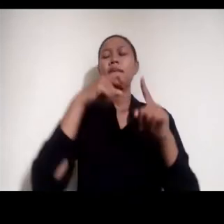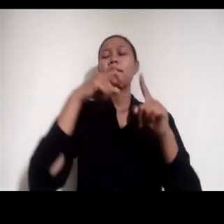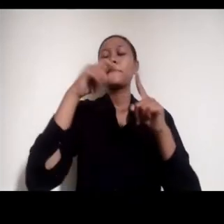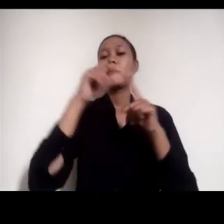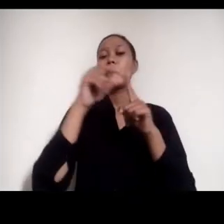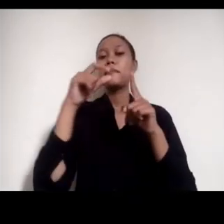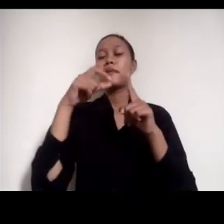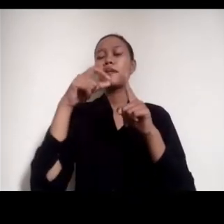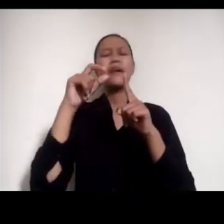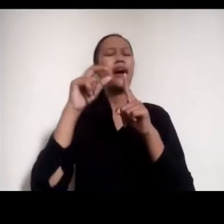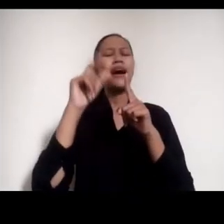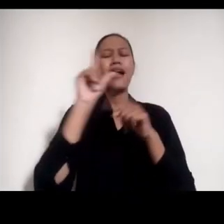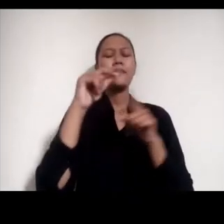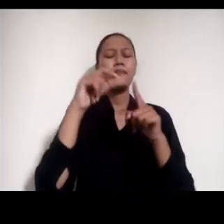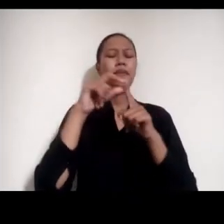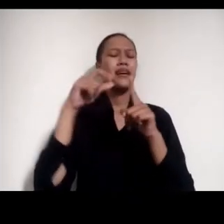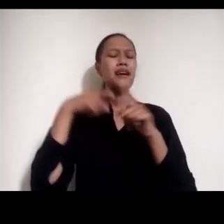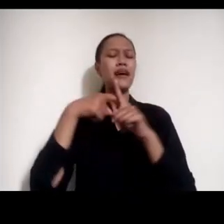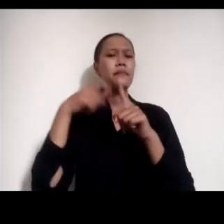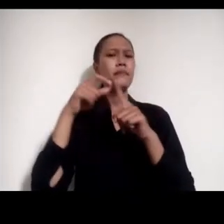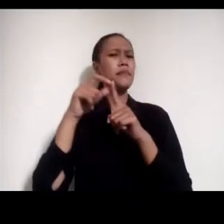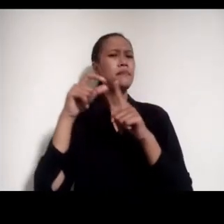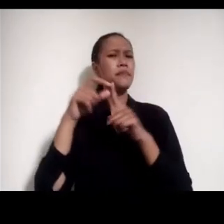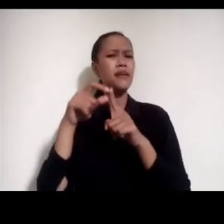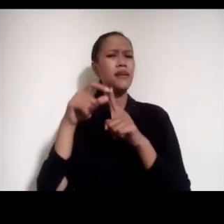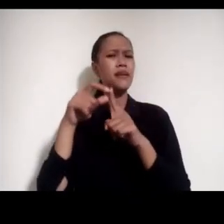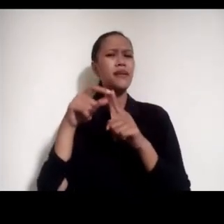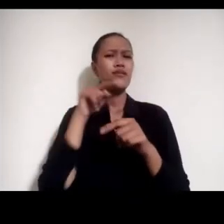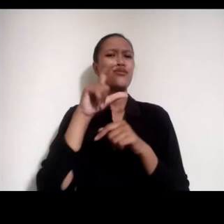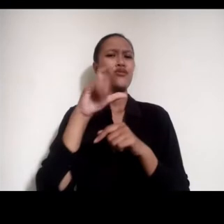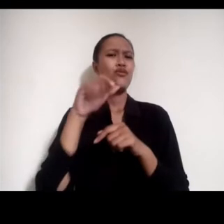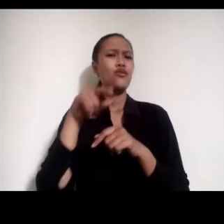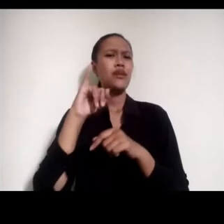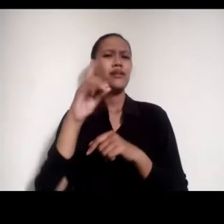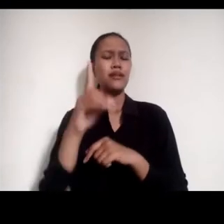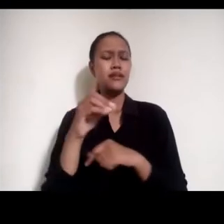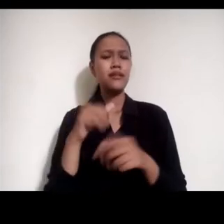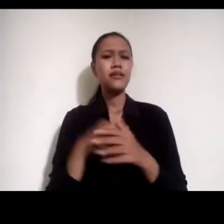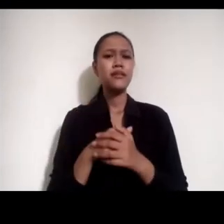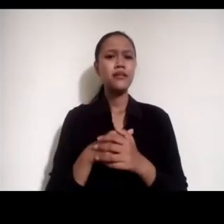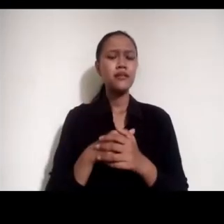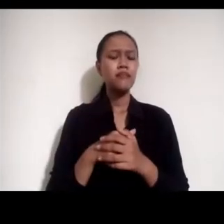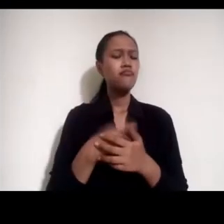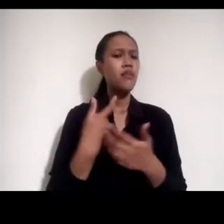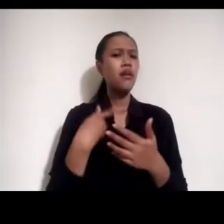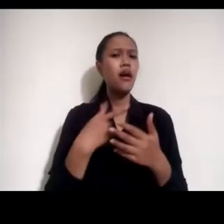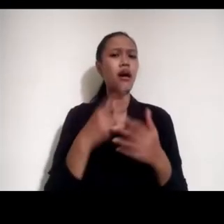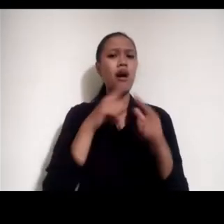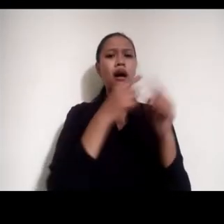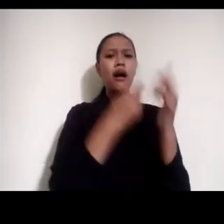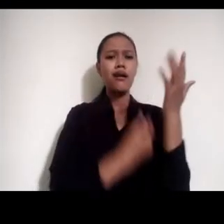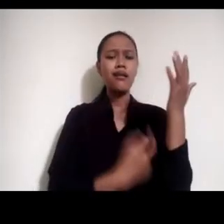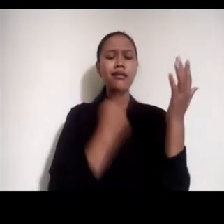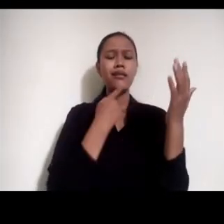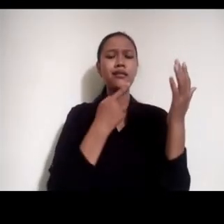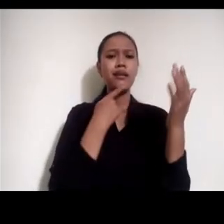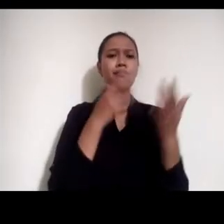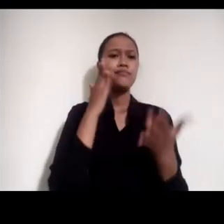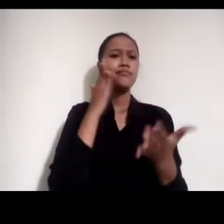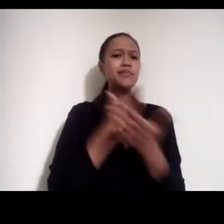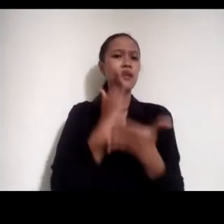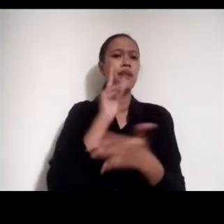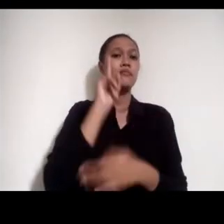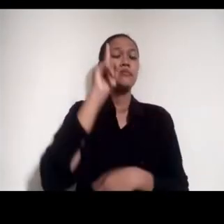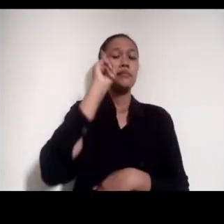Nah disini Kita bisa melihat Begitu banyak Ada Anggaran Terkait kebijakan Pemerintah Untuk